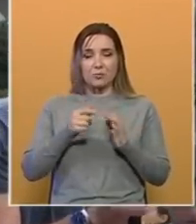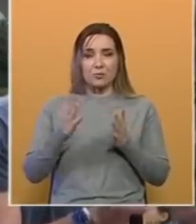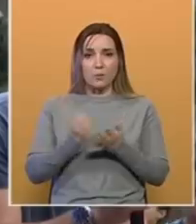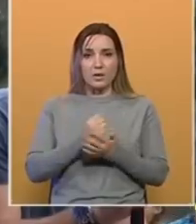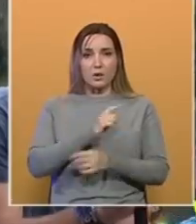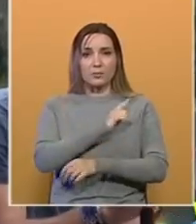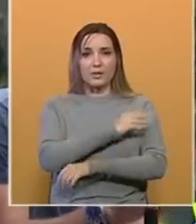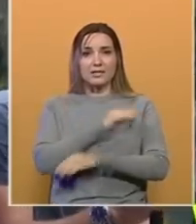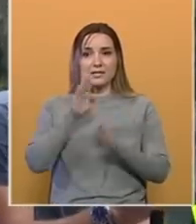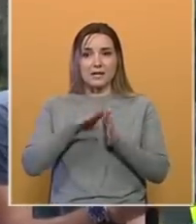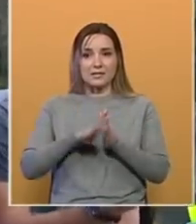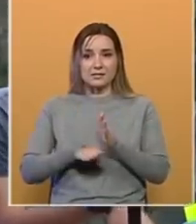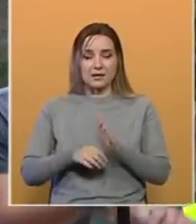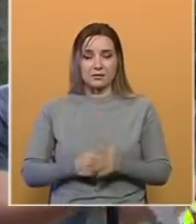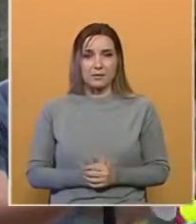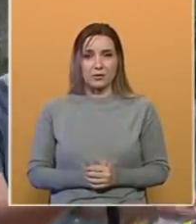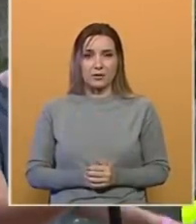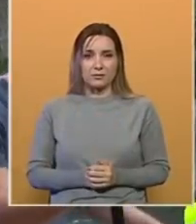se smanje i sada baš uživam.